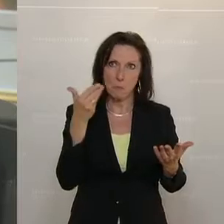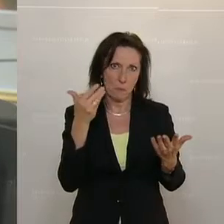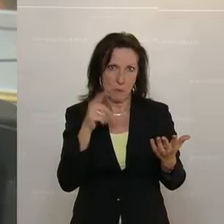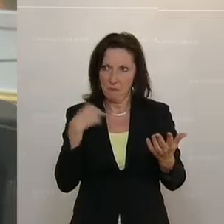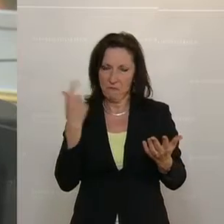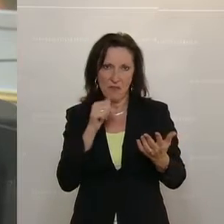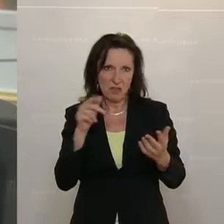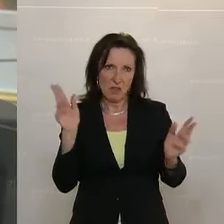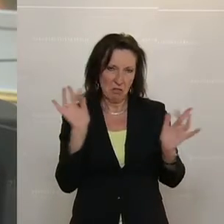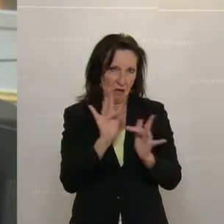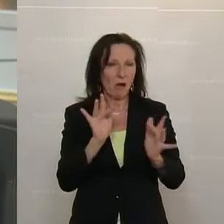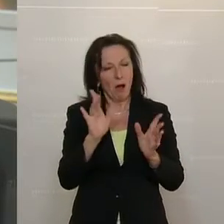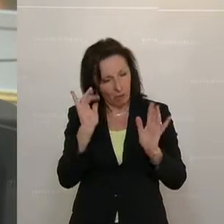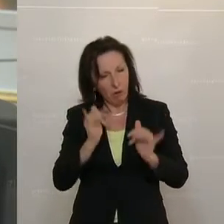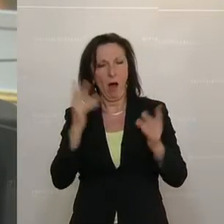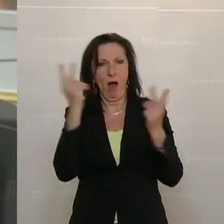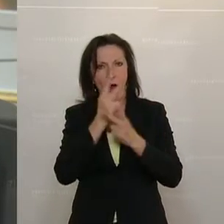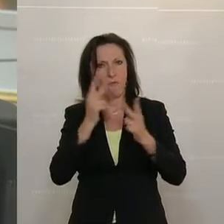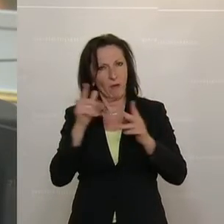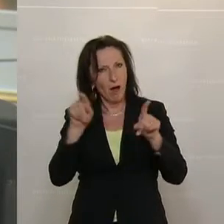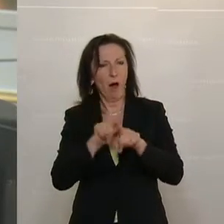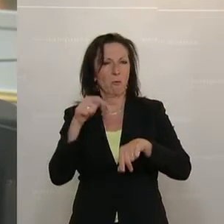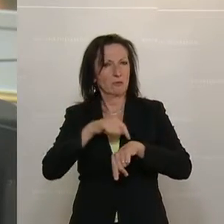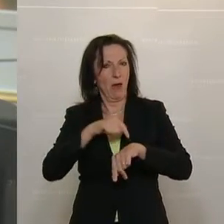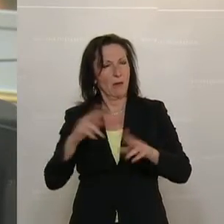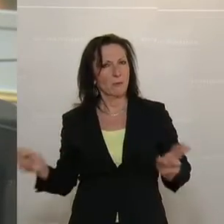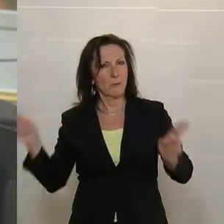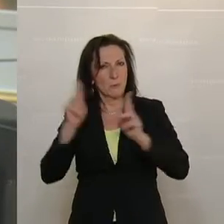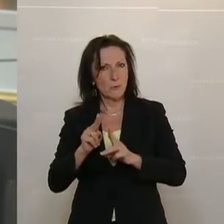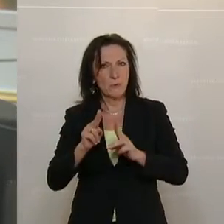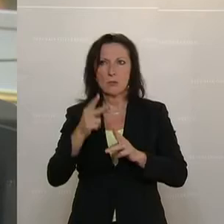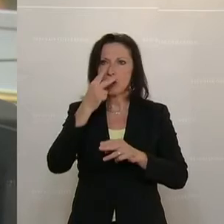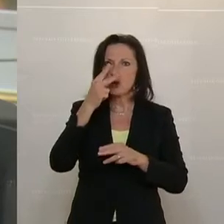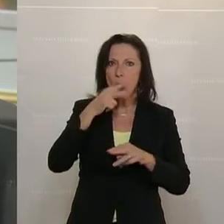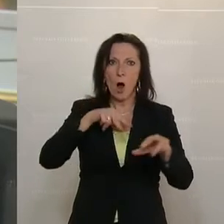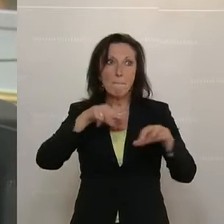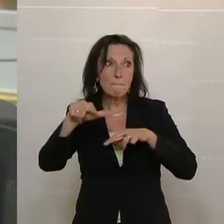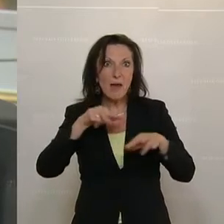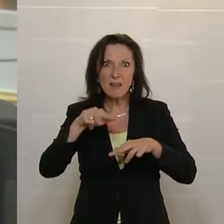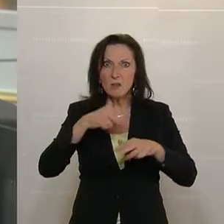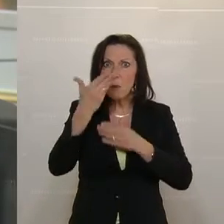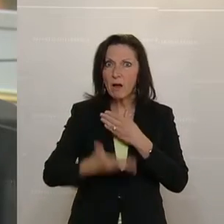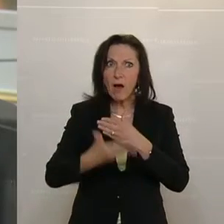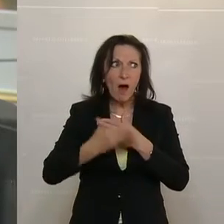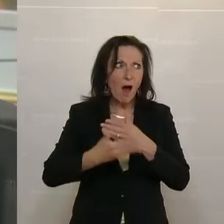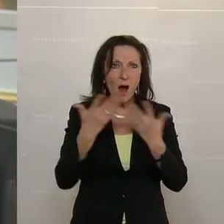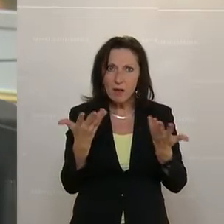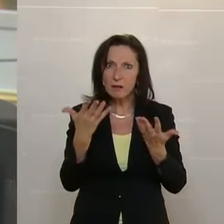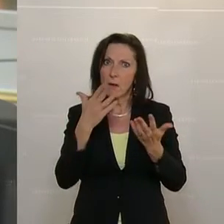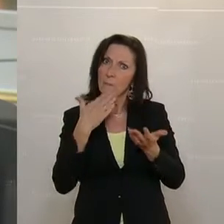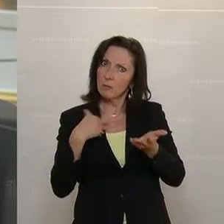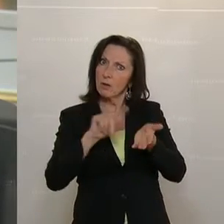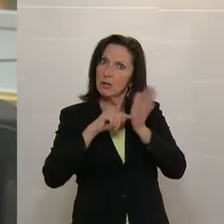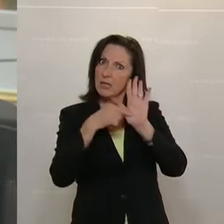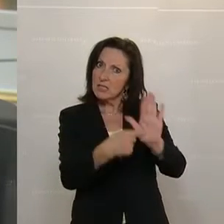diese auch zu verkürzen. Und bei der Einkommenserhebung, um hier die Managerbezüge darstellen zu können, würden wir uns